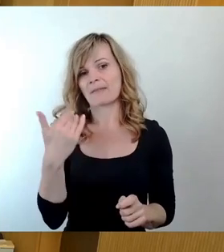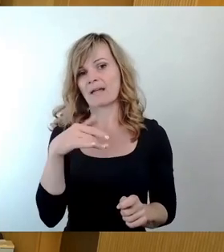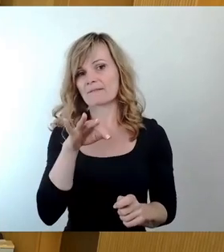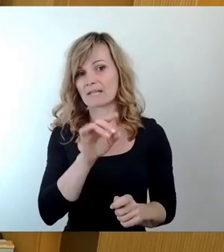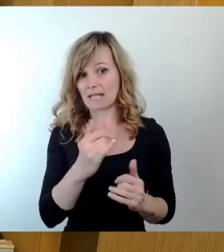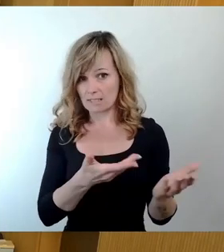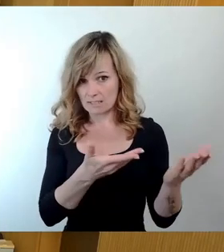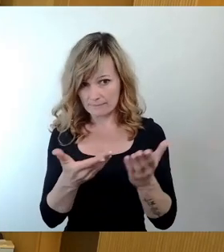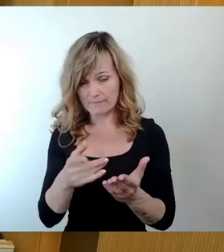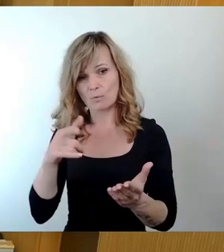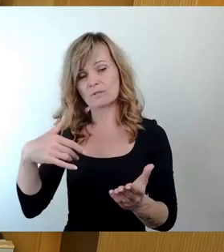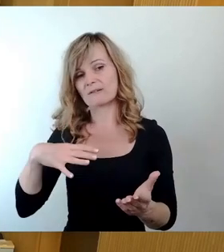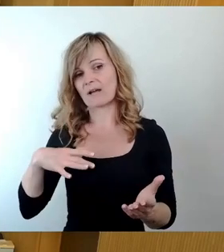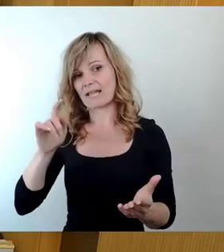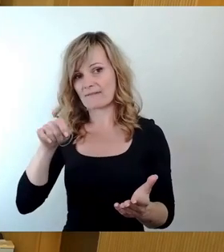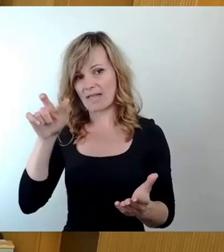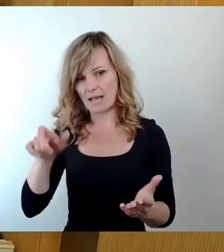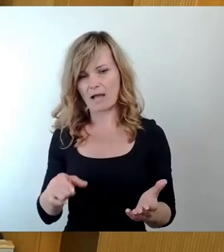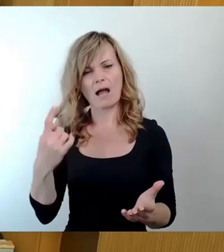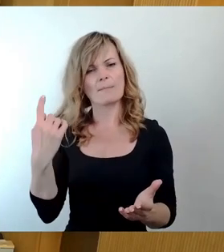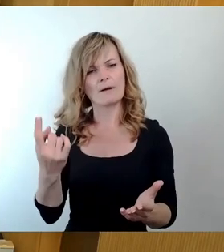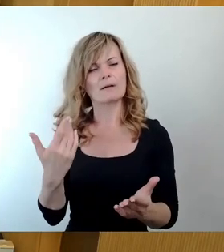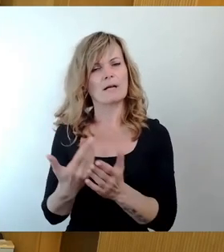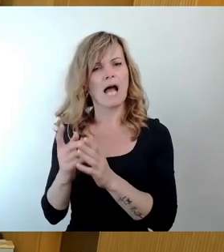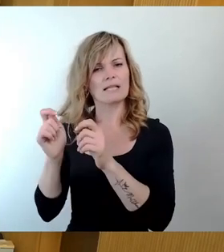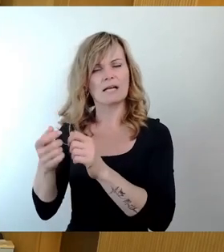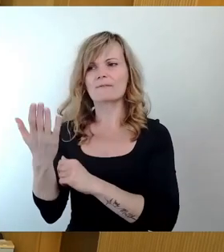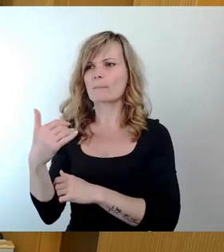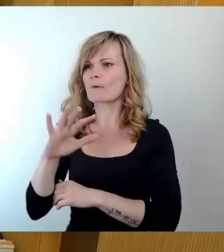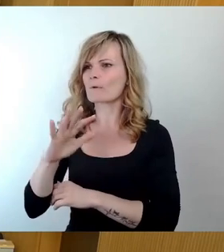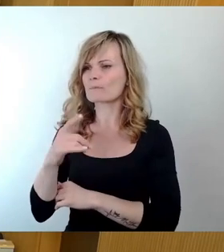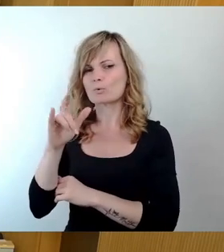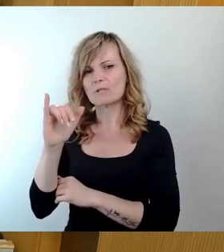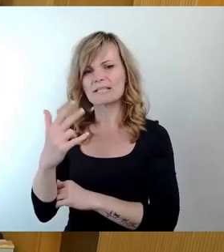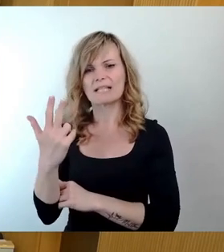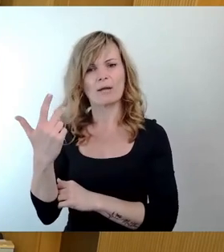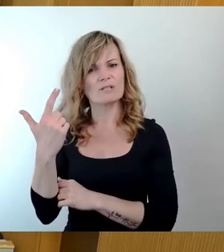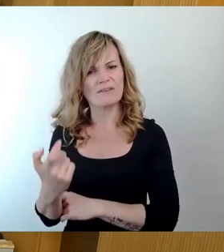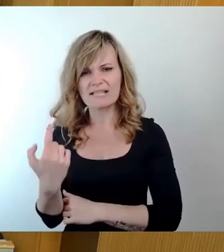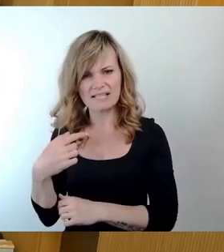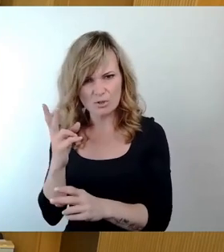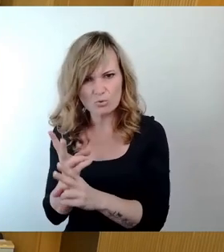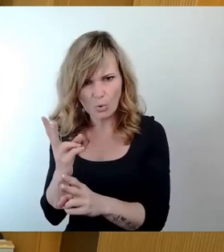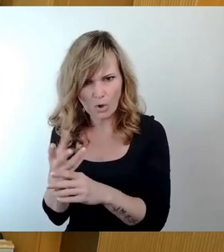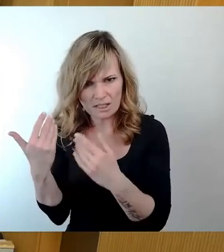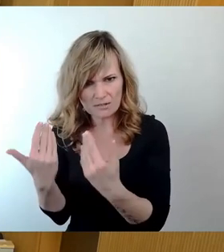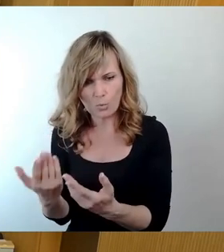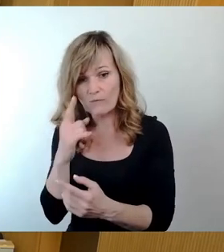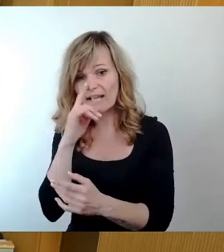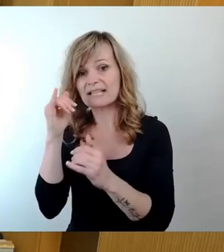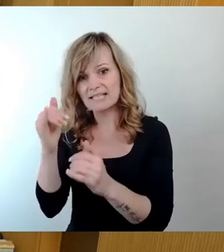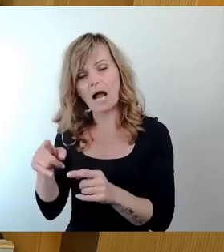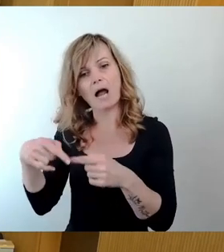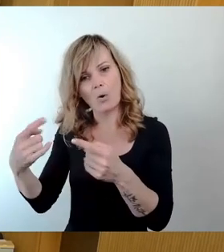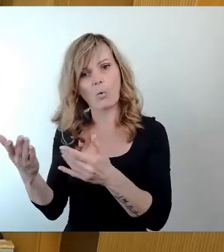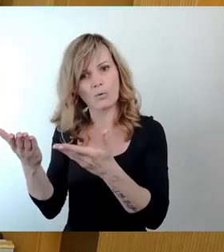Freie Wähler, der ist aber allerdings vom 5.7.23. Ich weiß nicht, ob der noch Bestand hat. Wenn ja, würden wir den auch erst